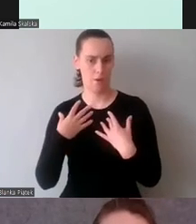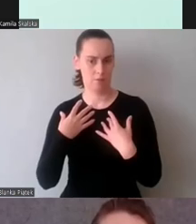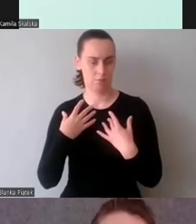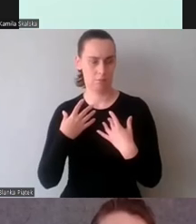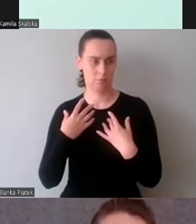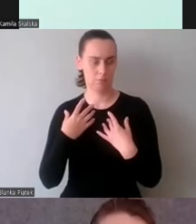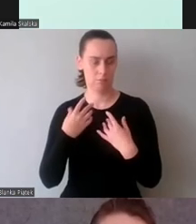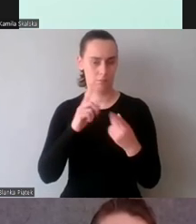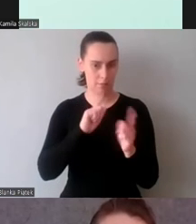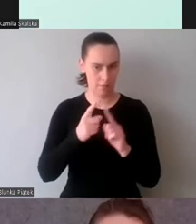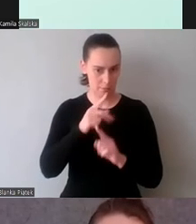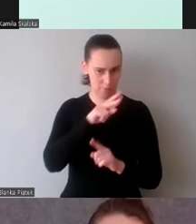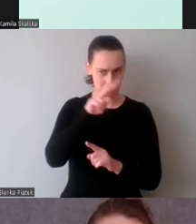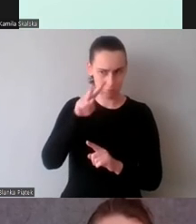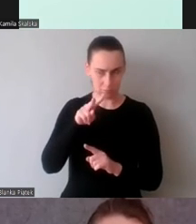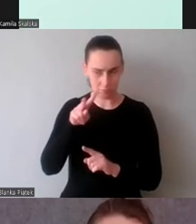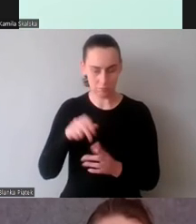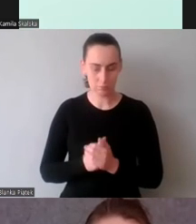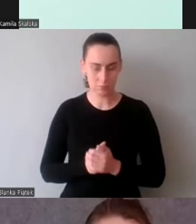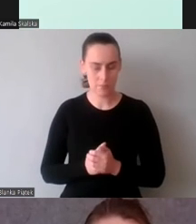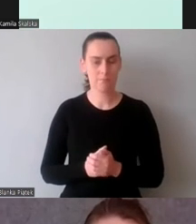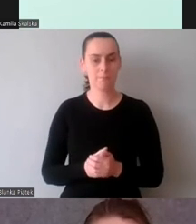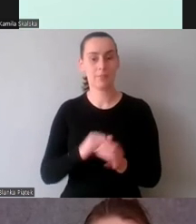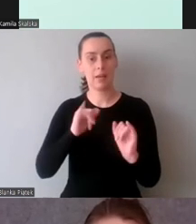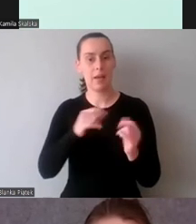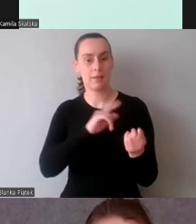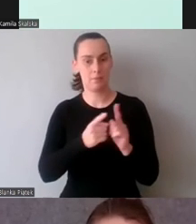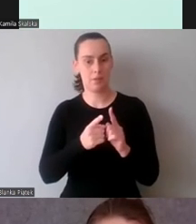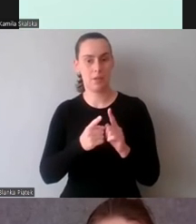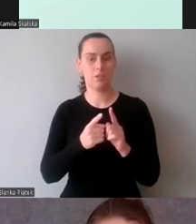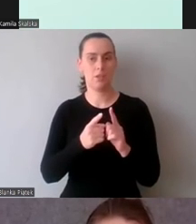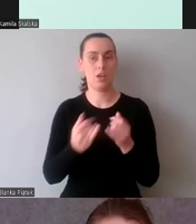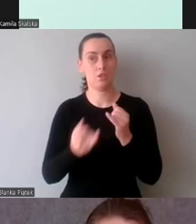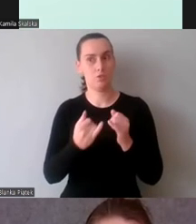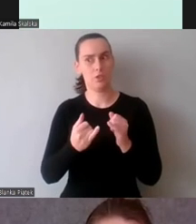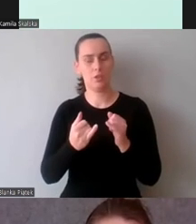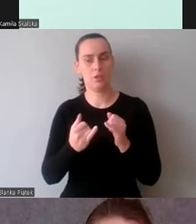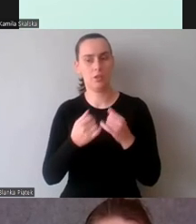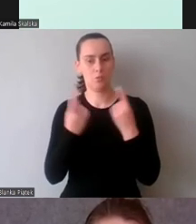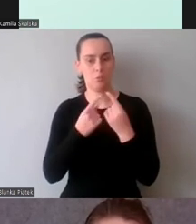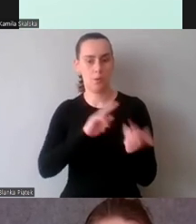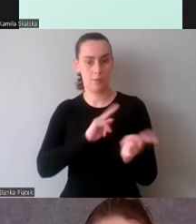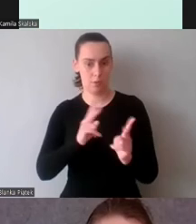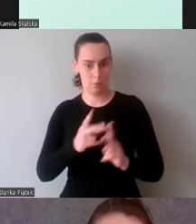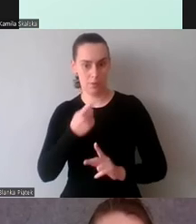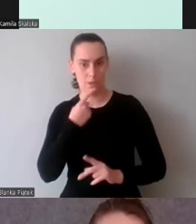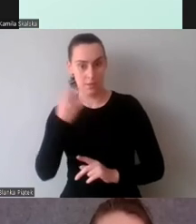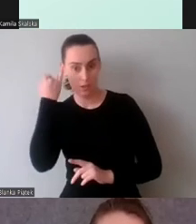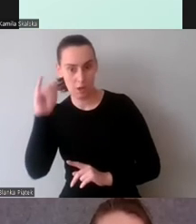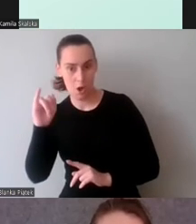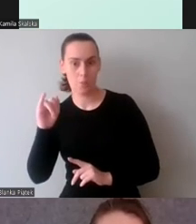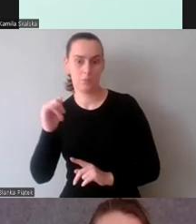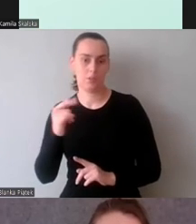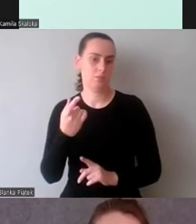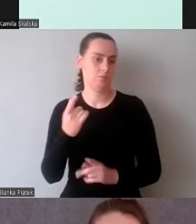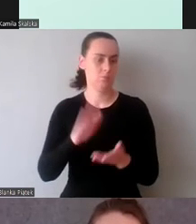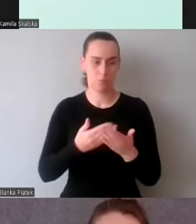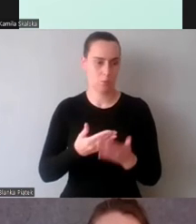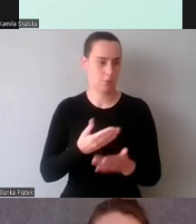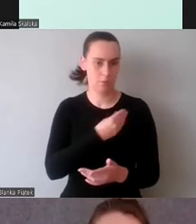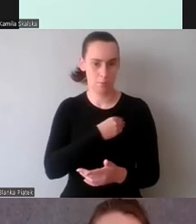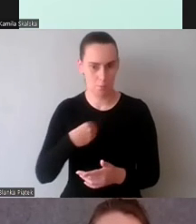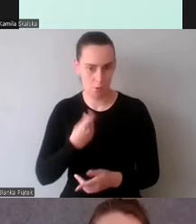jak zmienia się to, kiedy tłumaczą na swój język obcy, jak na przykład polski, francuski czy